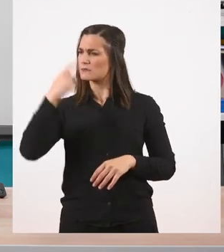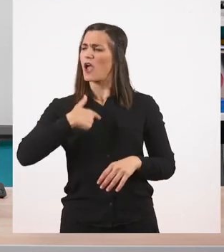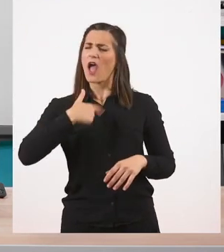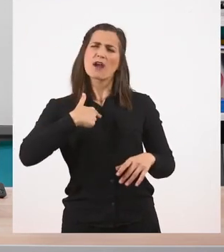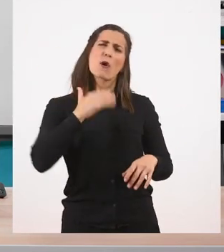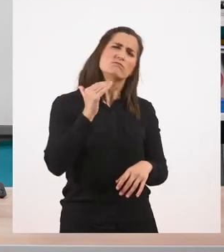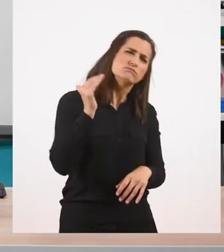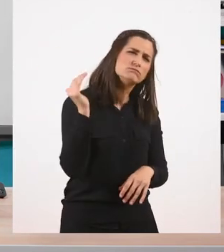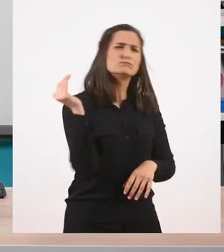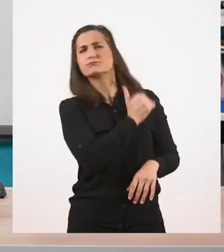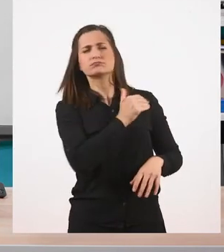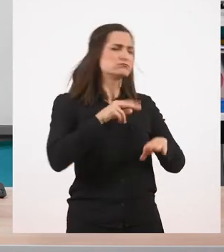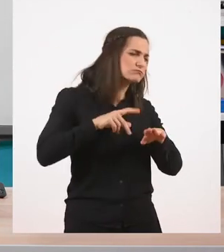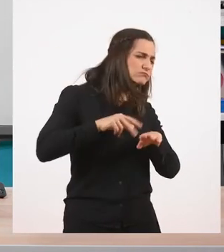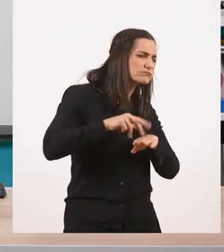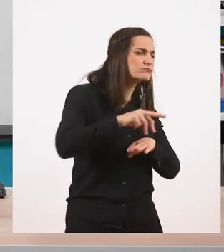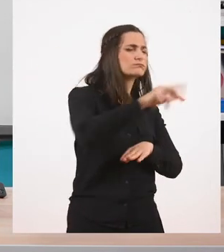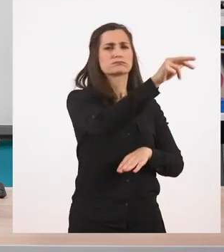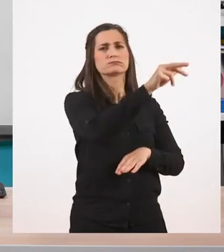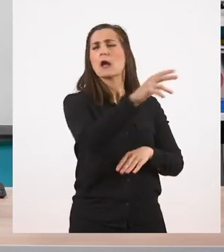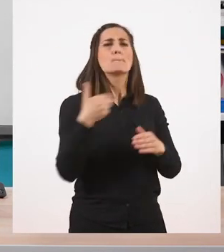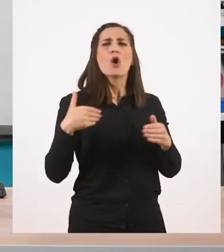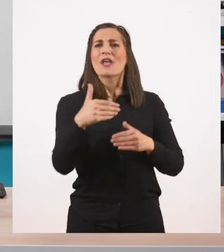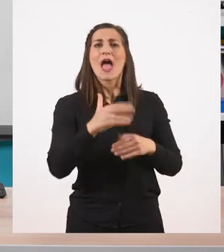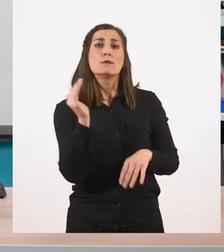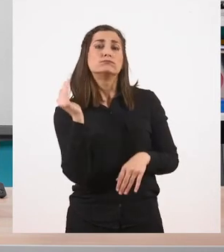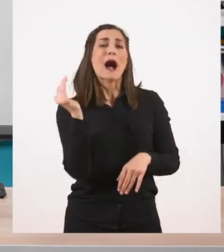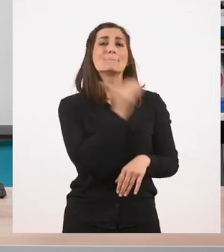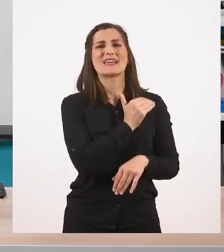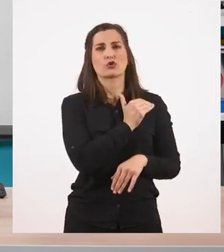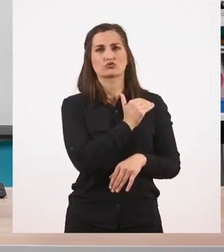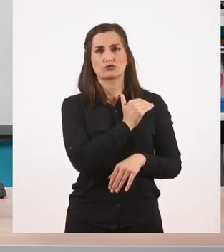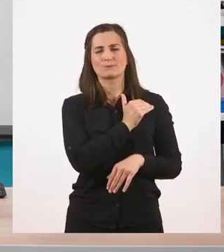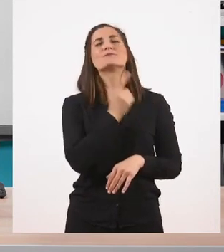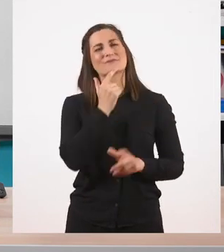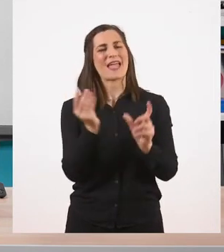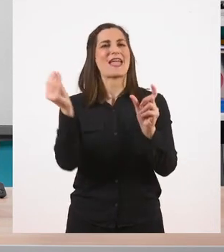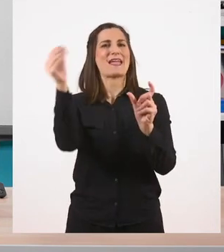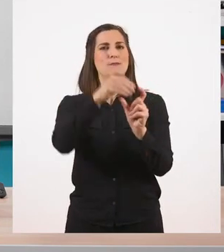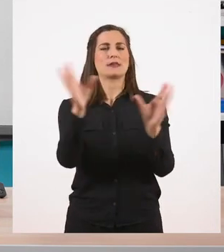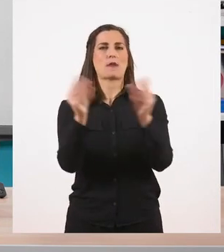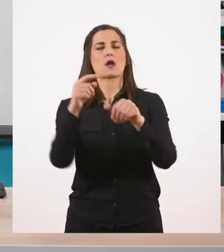Πότε ανέβηκα στο δωμάτιό μου αμέσως. Άρα έχουμε και ένα ακόμα επίρρημα.